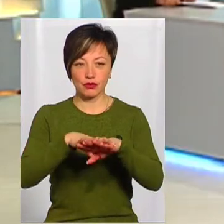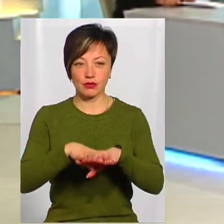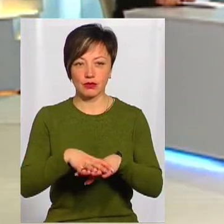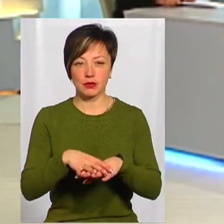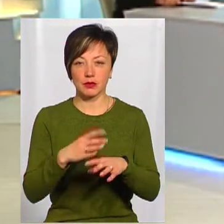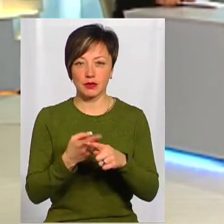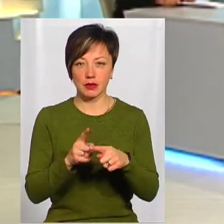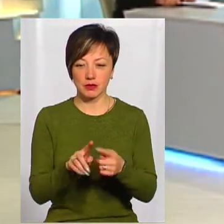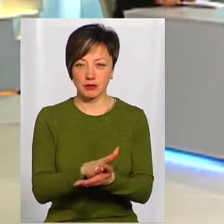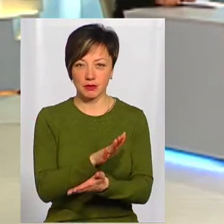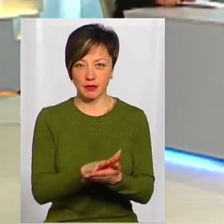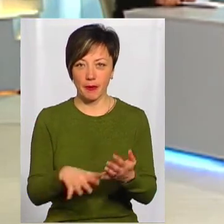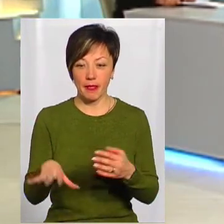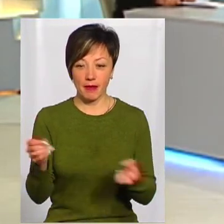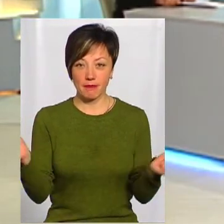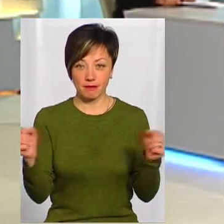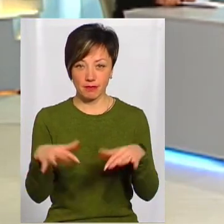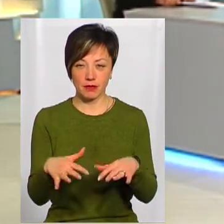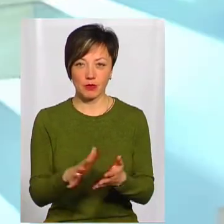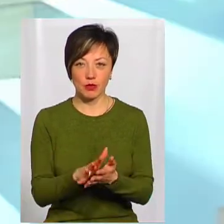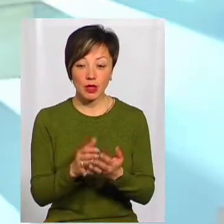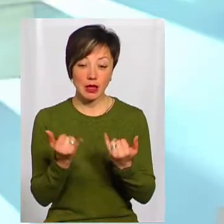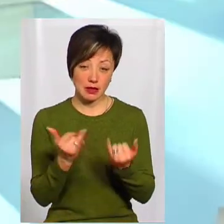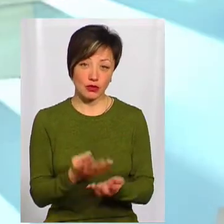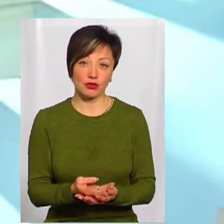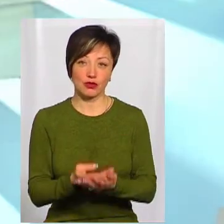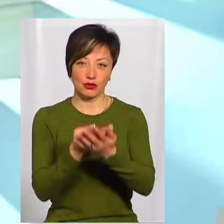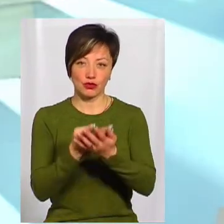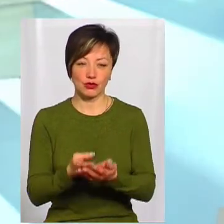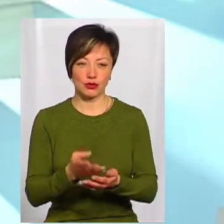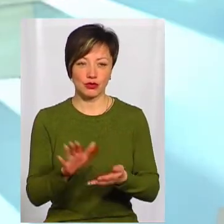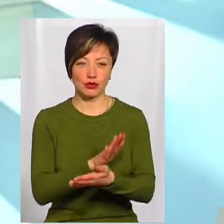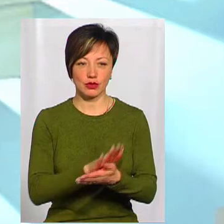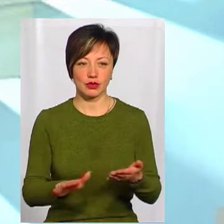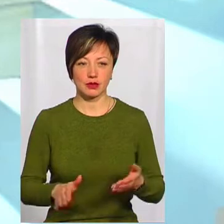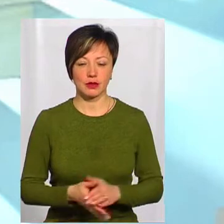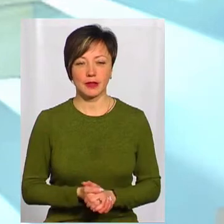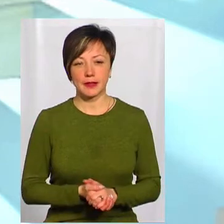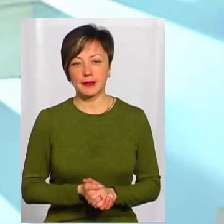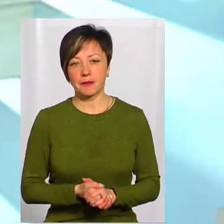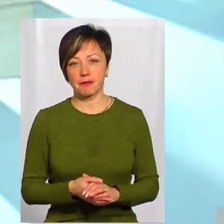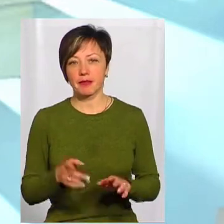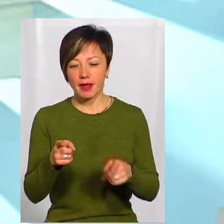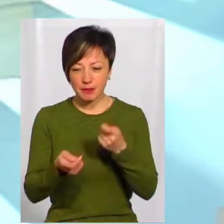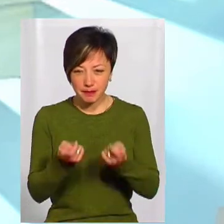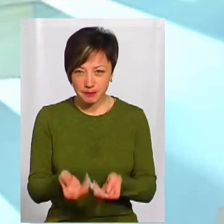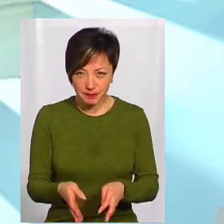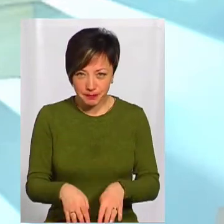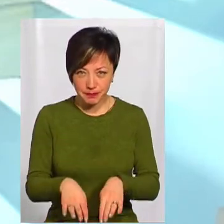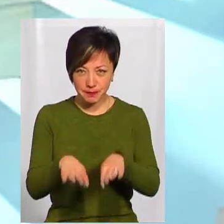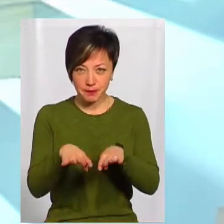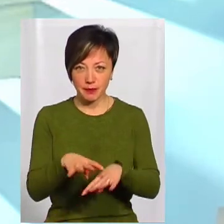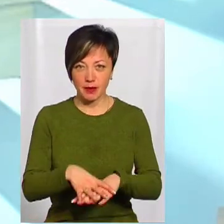бо вона позмивала з території все забруднення, яке там було. Вона позмивала в річку, ці мікроорганізми піднялися,